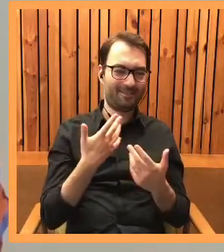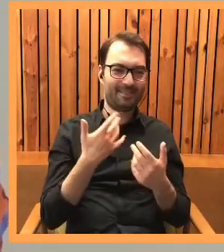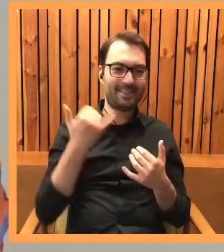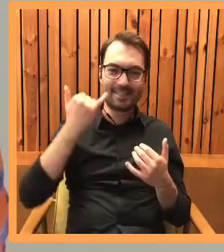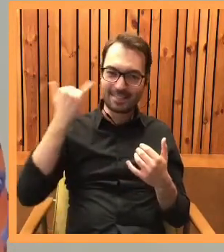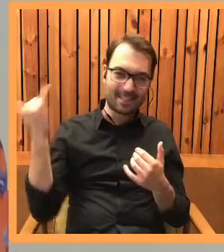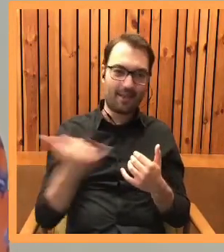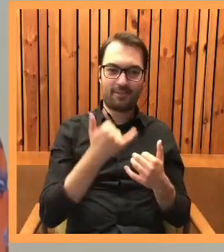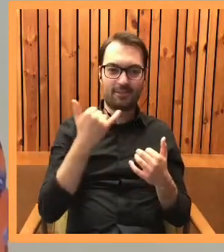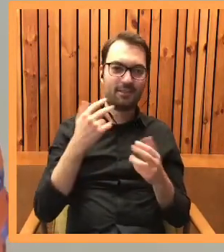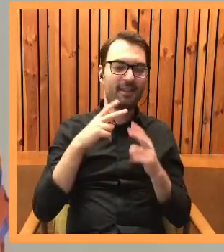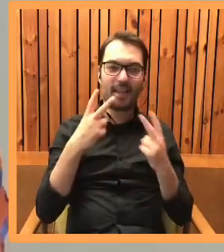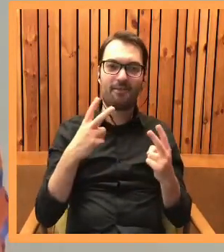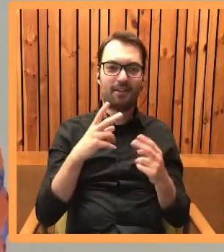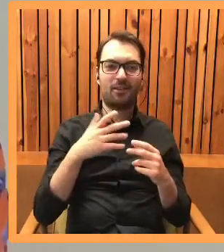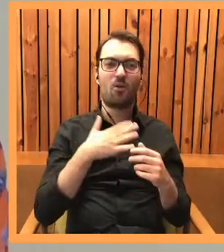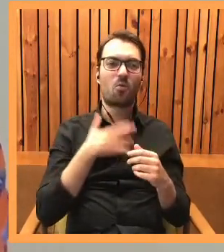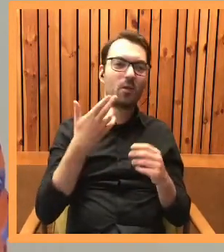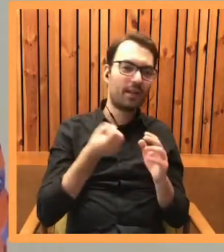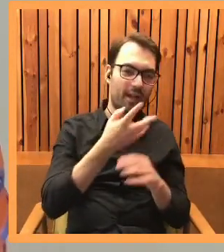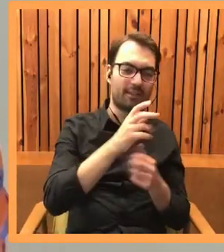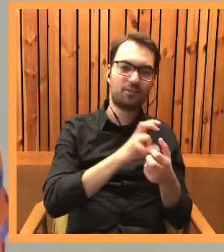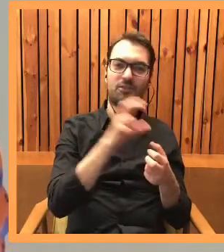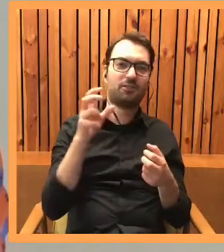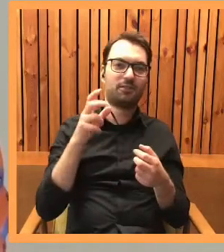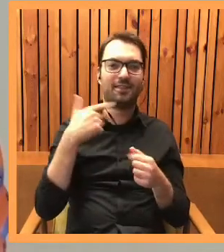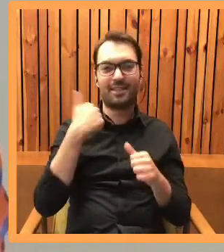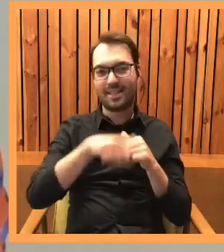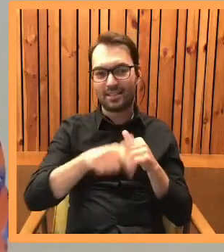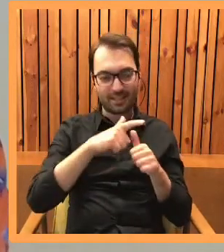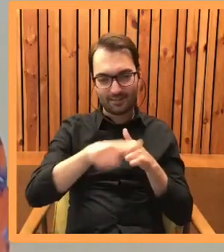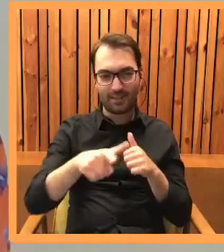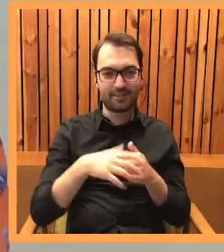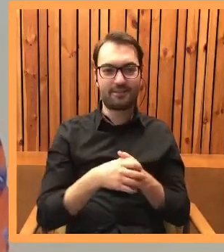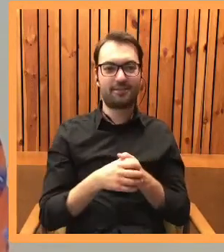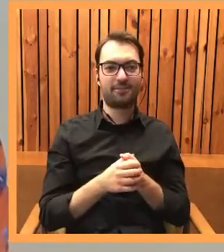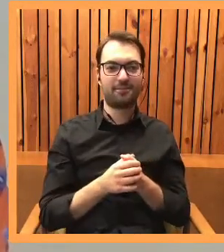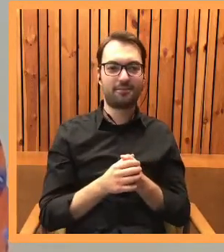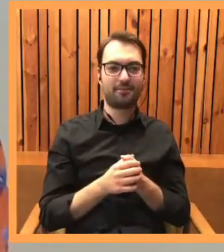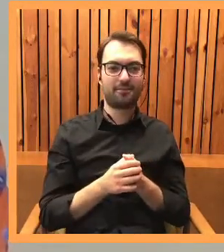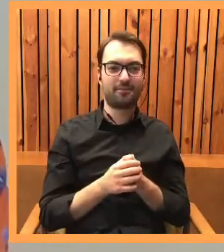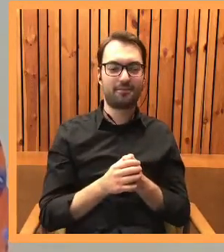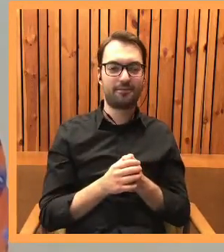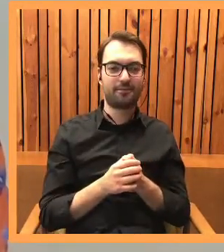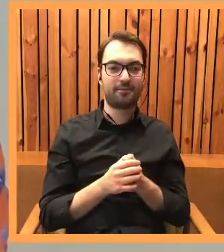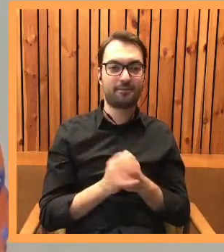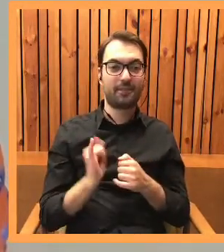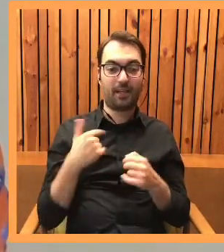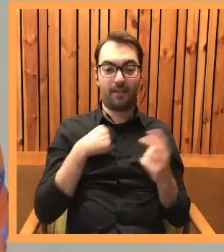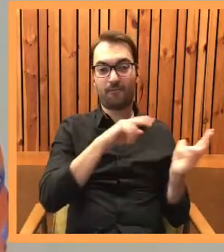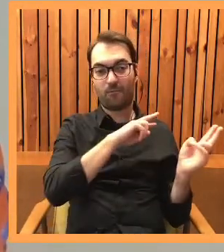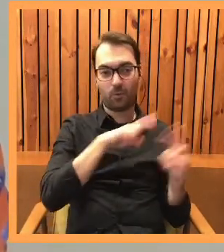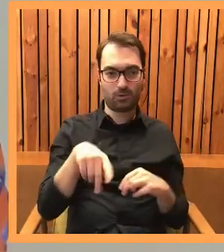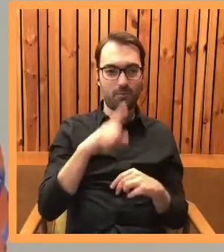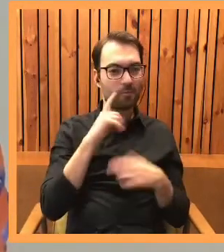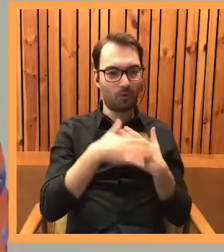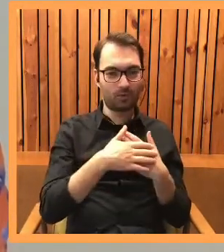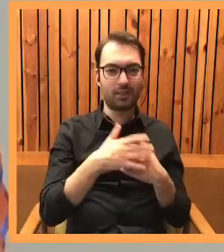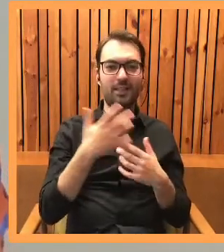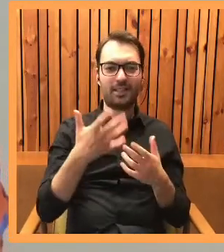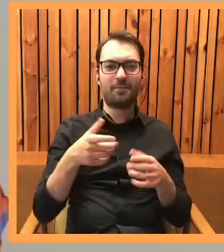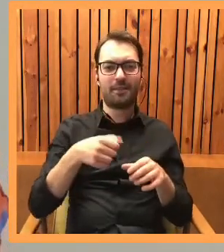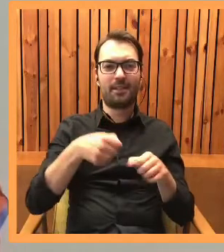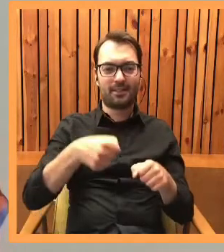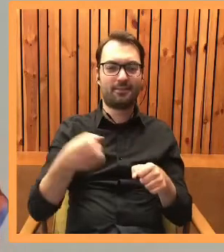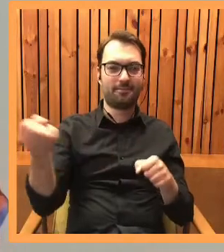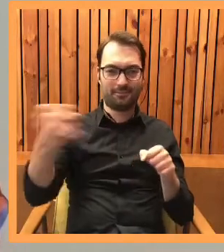zawsze, nieważne, czy to jest wyjazd na weekend, czy wyjechaliśmy na tydzień, dwa, to po powrocie, kiedy chcemy je zapakować z powrotem do